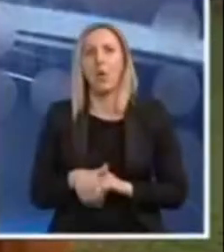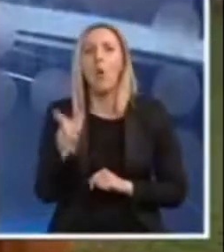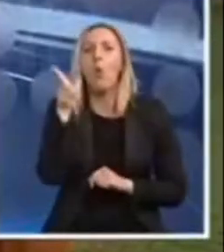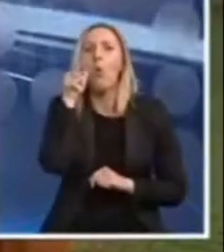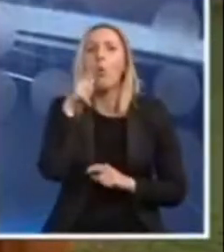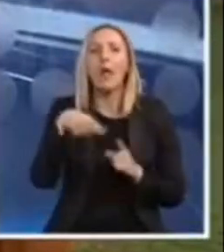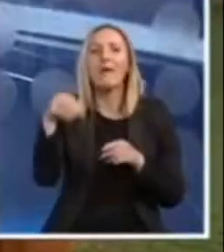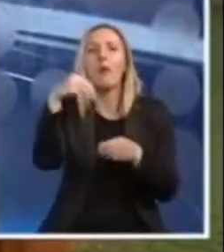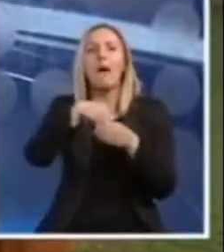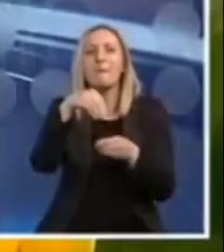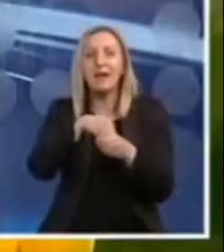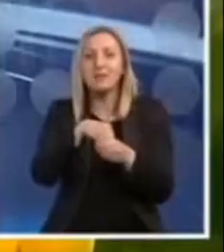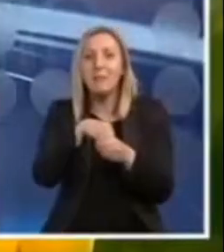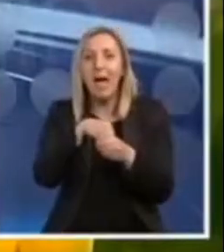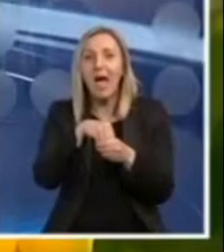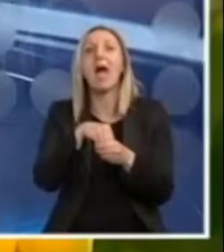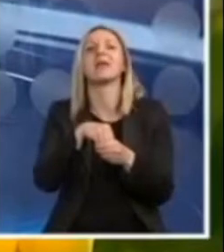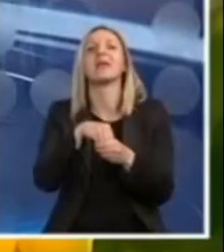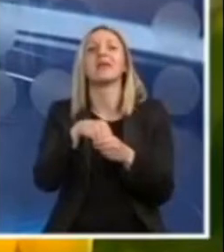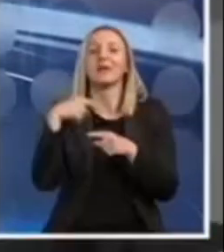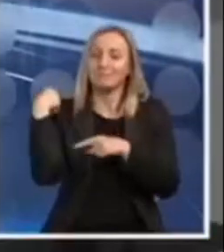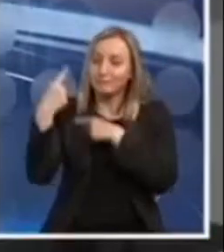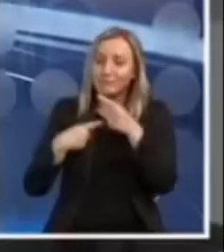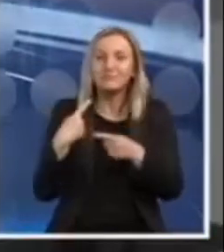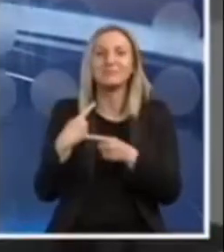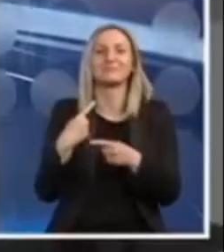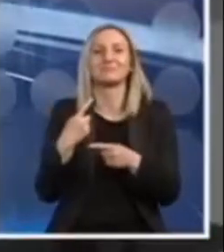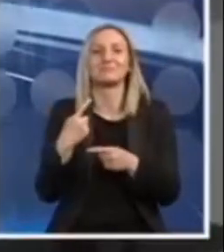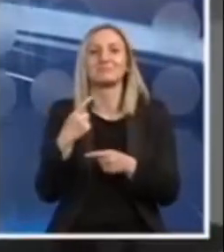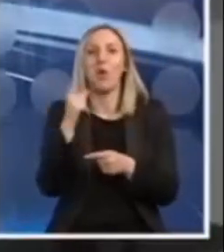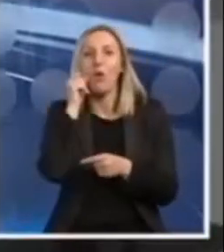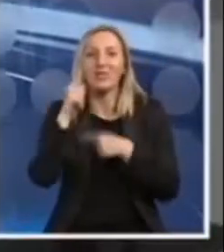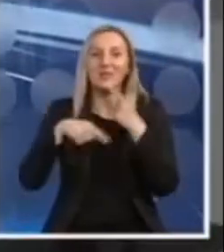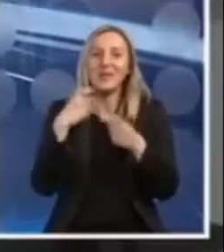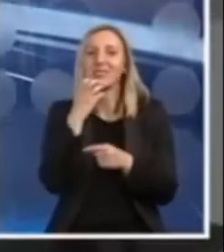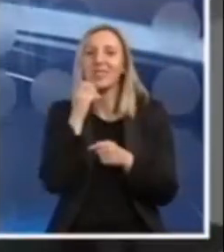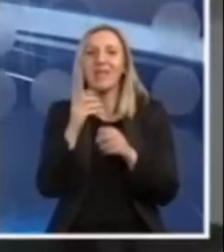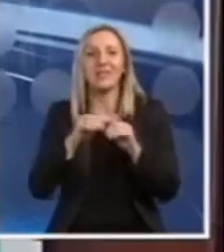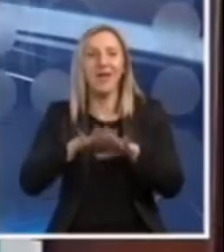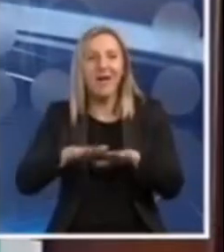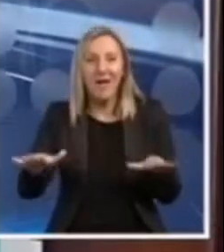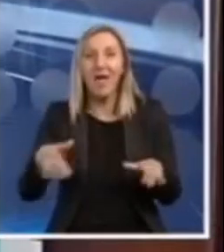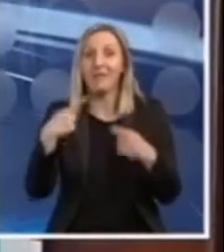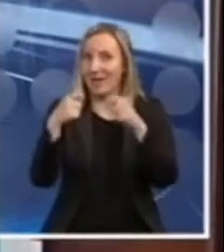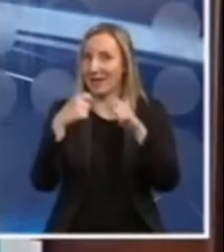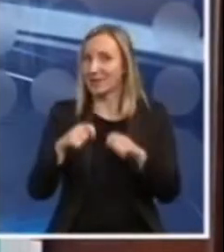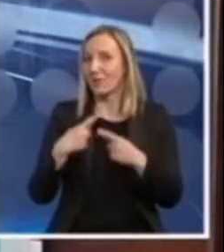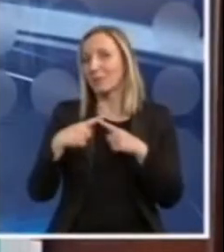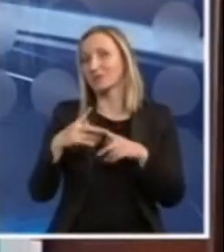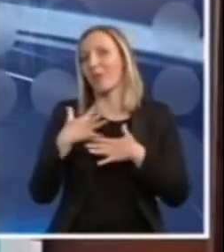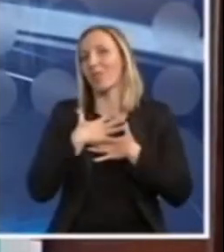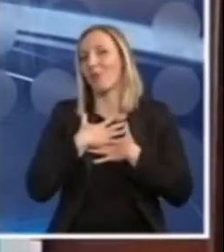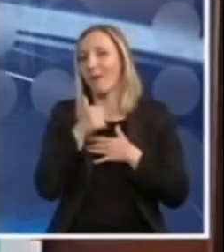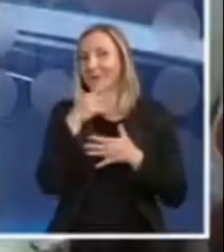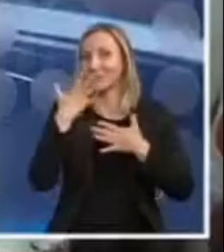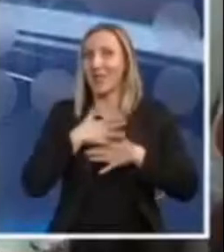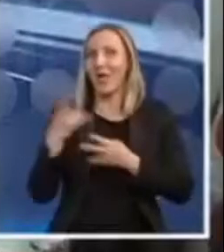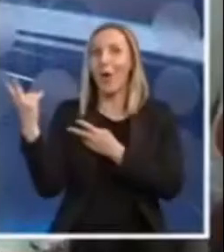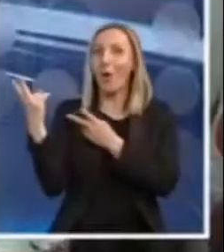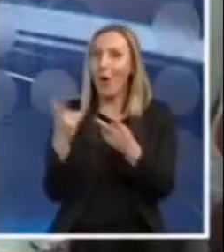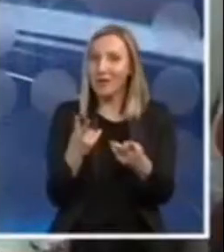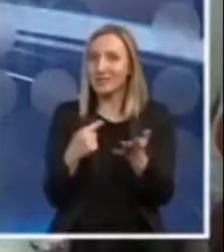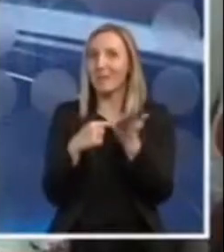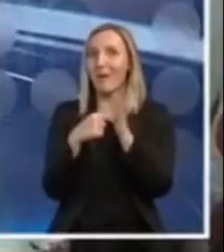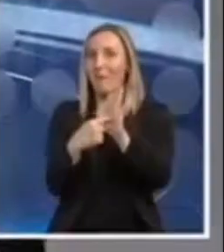Uglavnom su ovo apartmani podignuti na očevini ili dedovini i baš zato građeni je opremani sa posebnom ljubavlju i željom da se